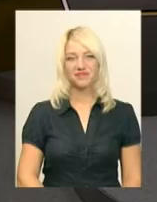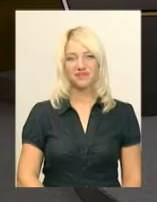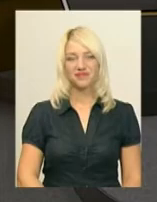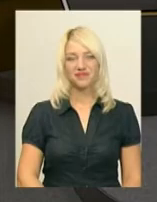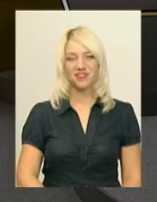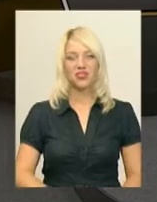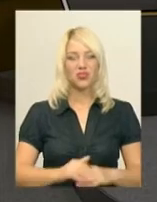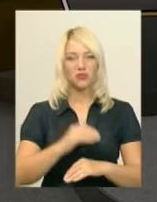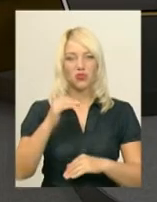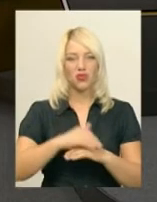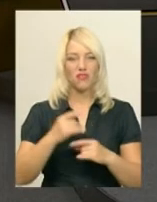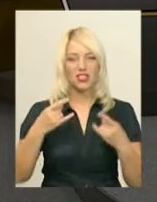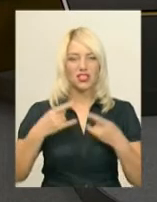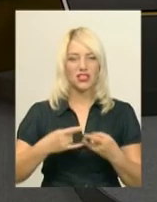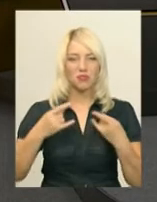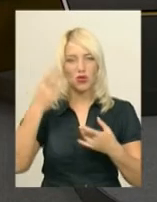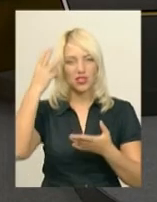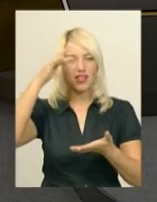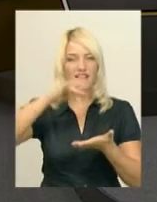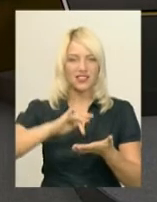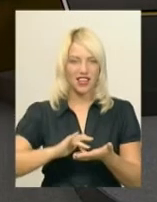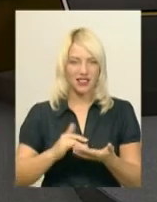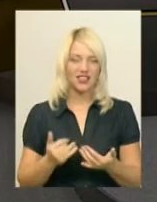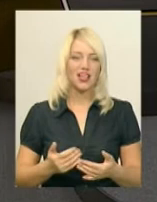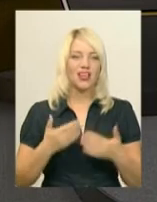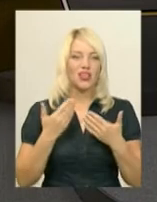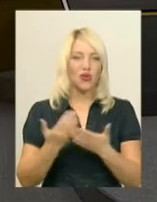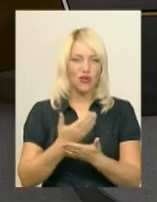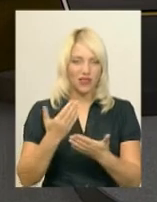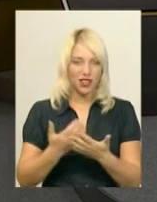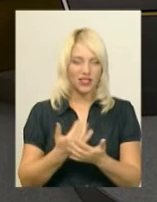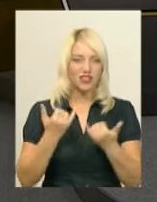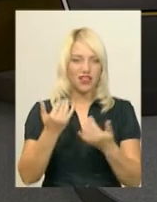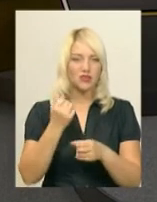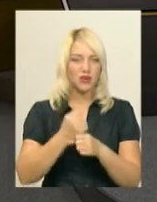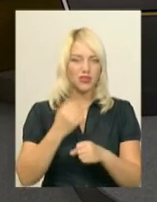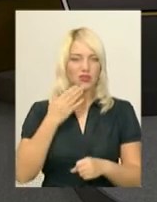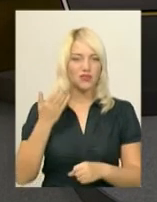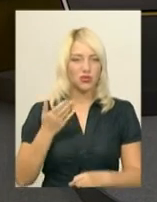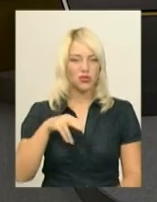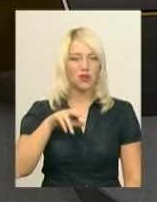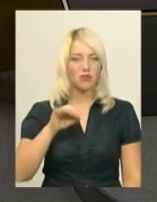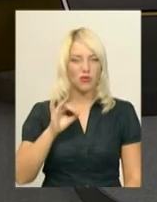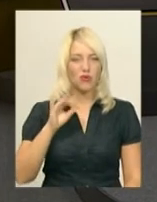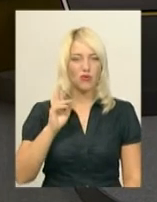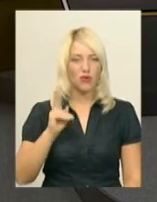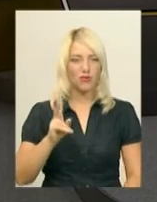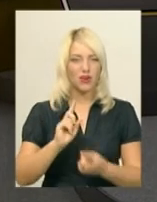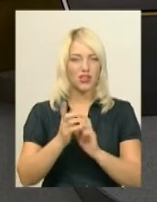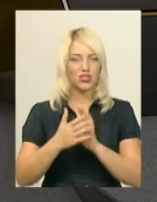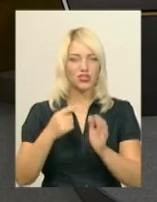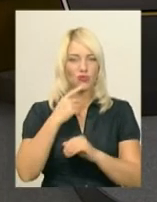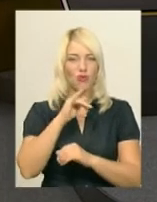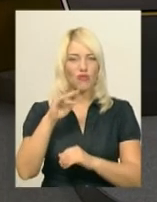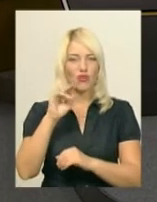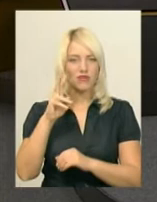Доброго вечора! На Суспільному телебаченні «Поділяцентр» випуск обласних новин. Для вас працює ведуча Світлана Поробук, диктор жестової